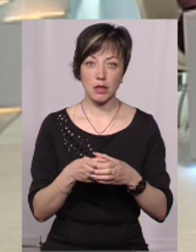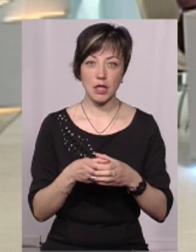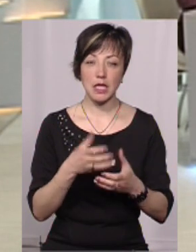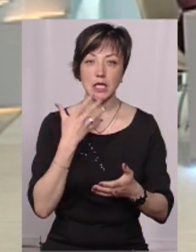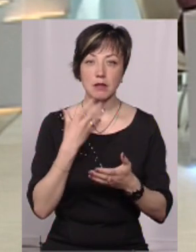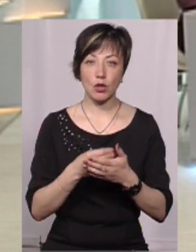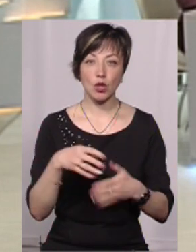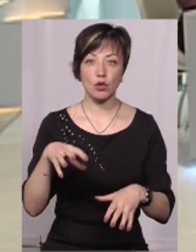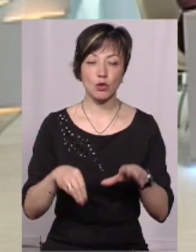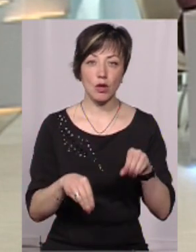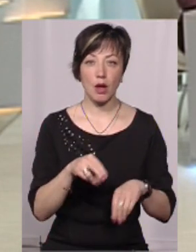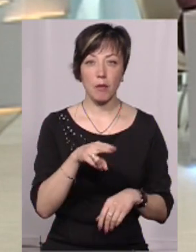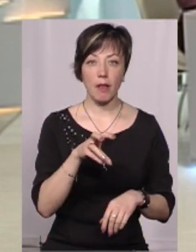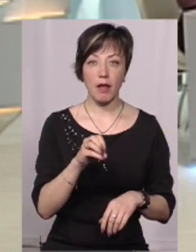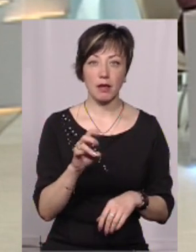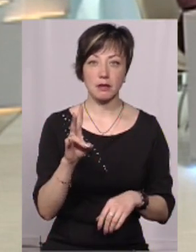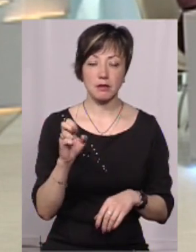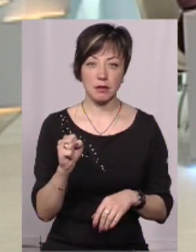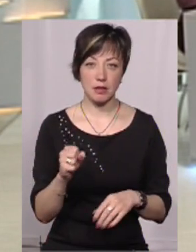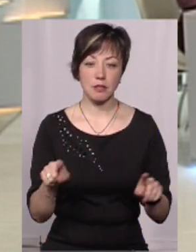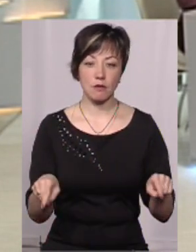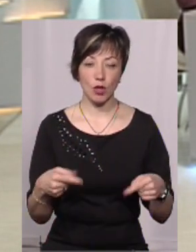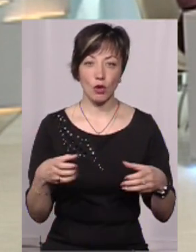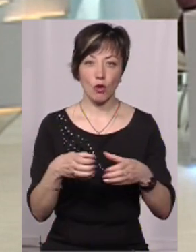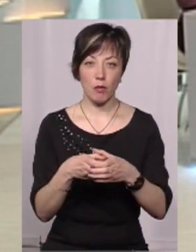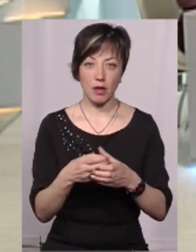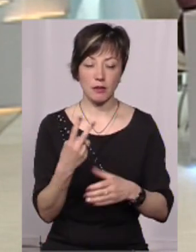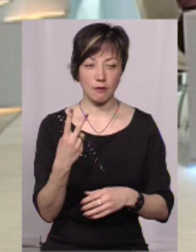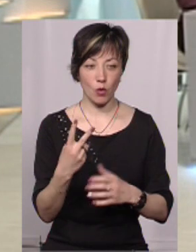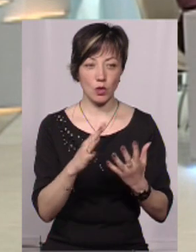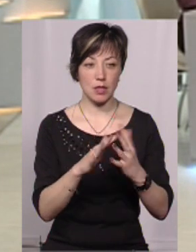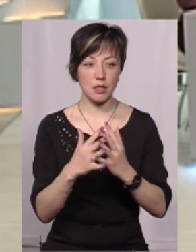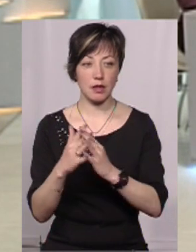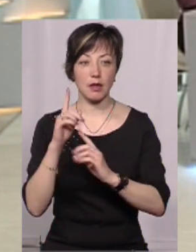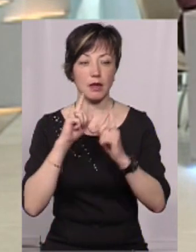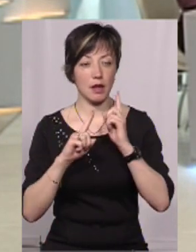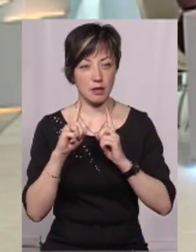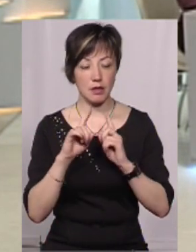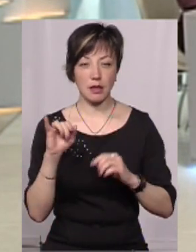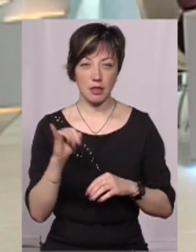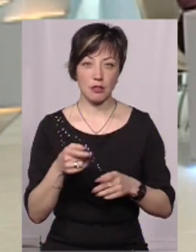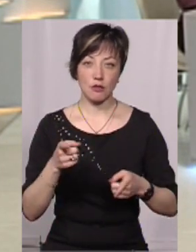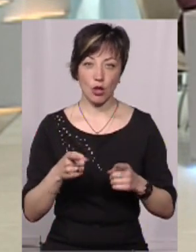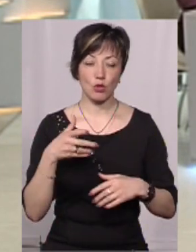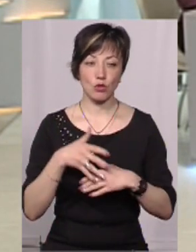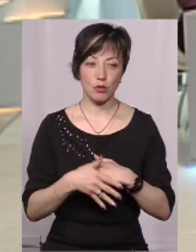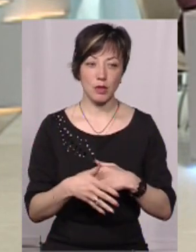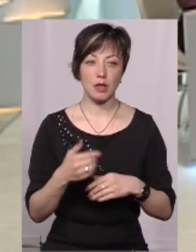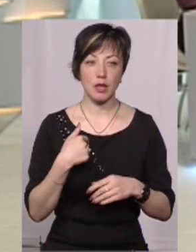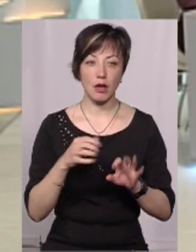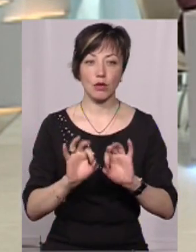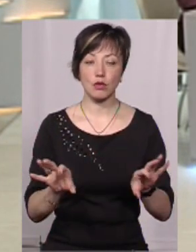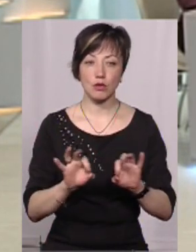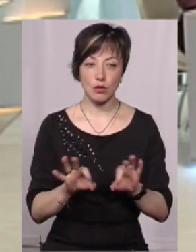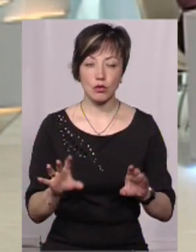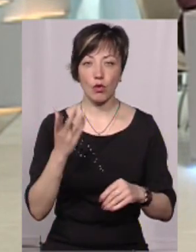сусідньою Плесенською сільською радою, тобто створити громаду із двох сільських рад. І вони, звичайно, розуміють, і я це все